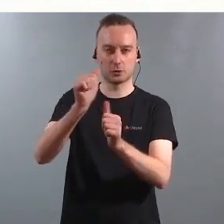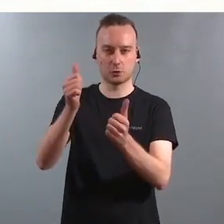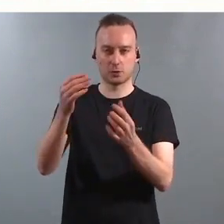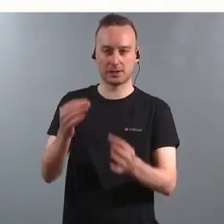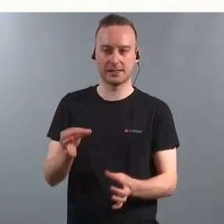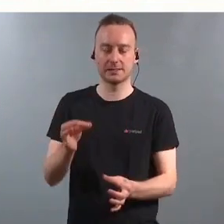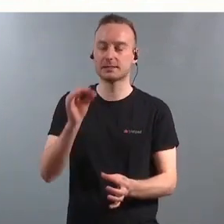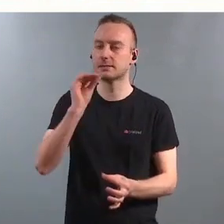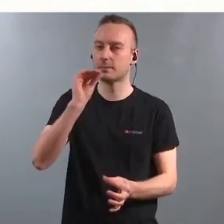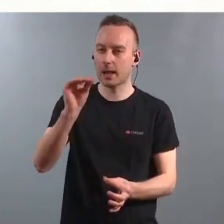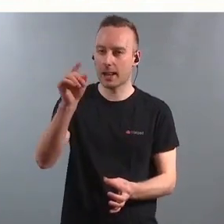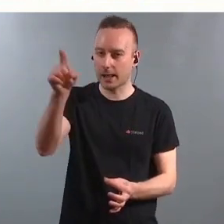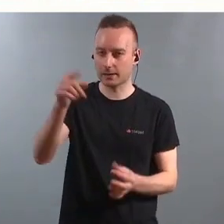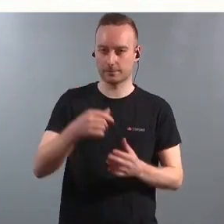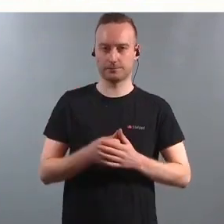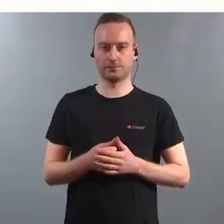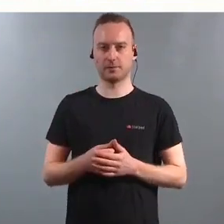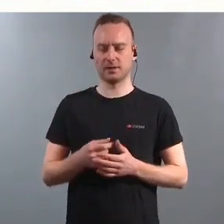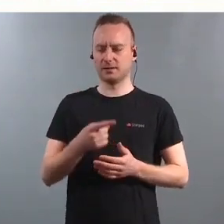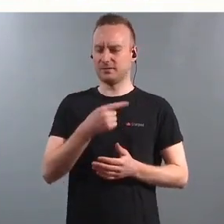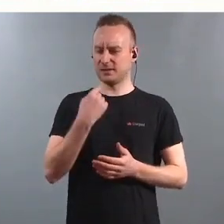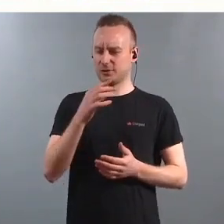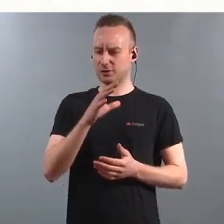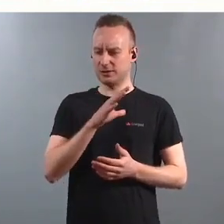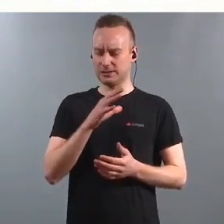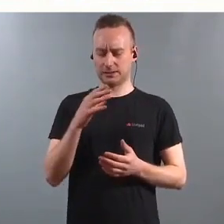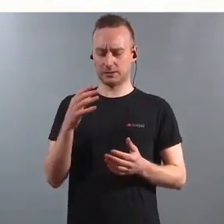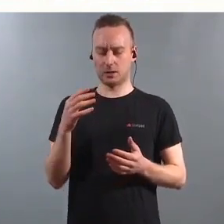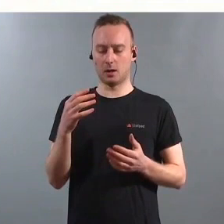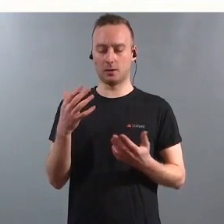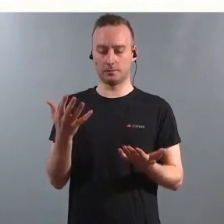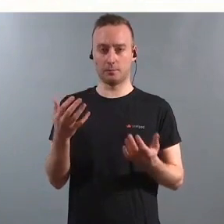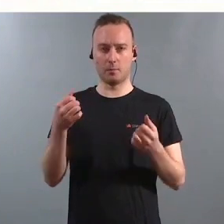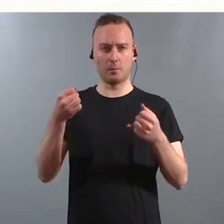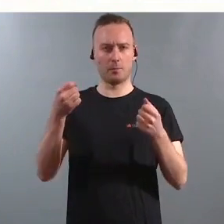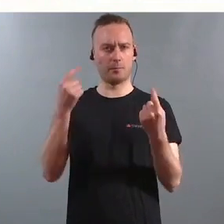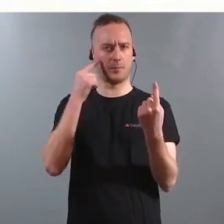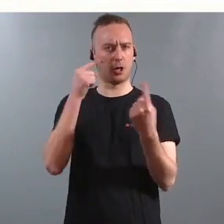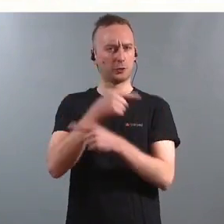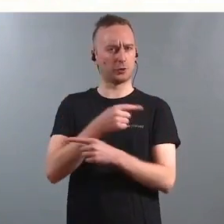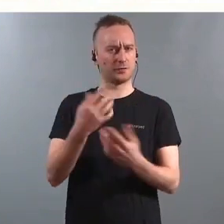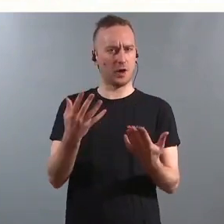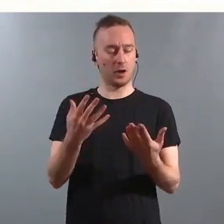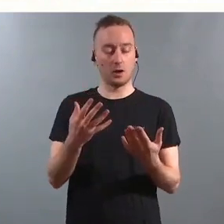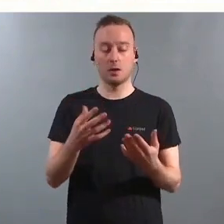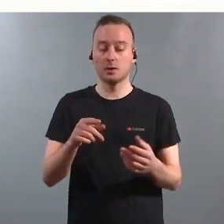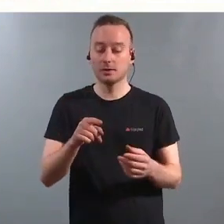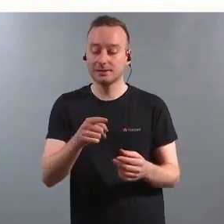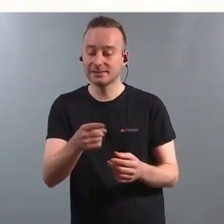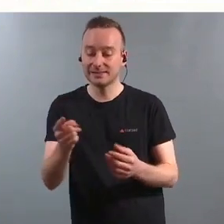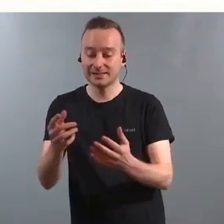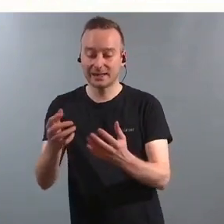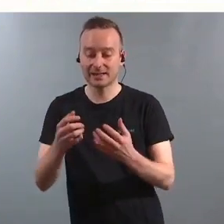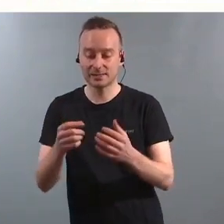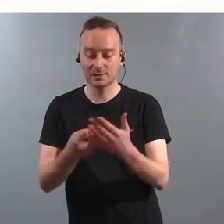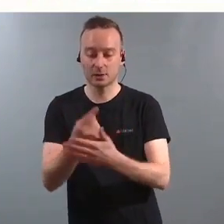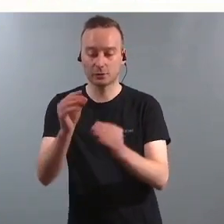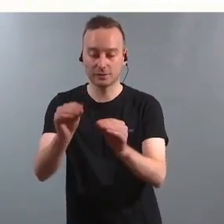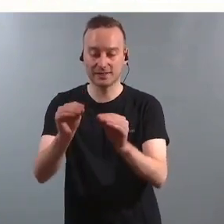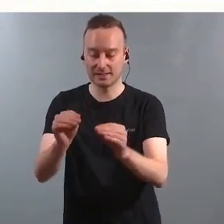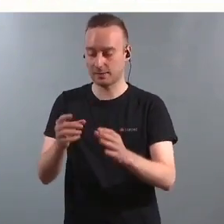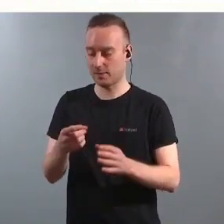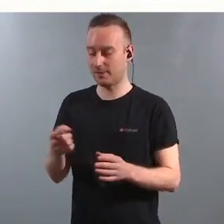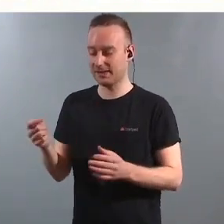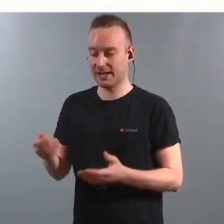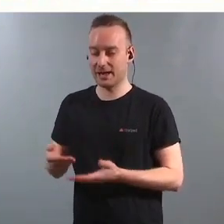Vi har syntes at det har vært et paradoks at elever som trenger at det er bare elever som trenger spesialundervisning som får hjelp fra PPT men